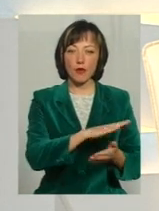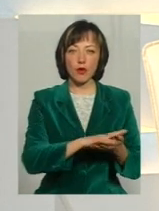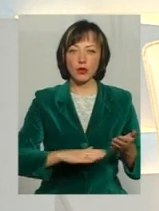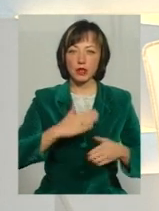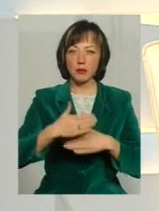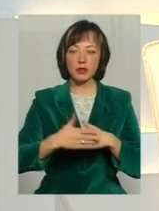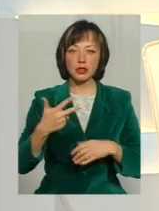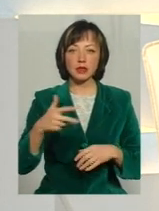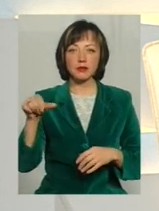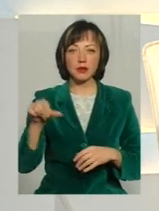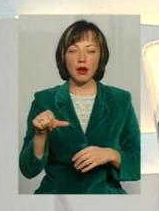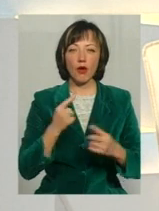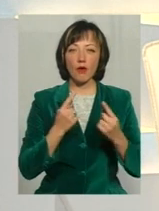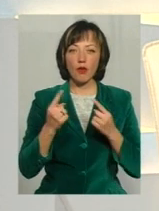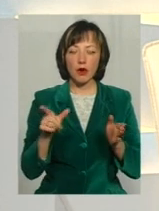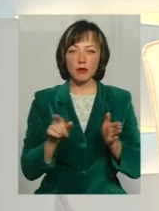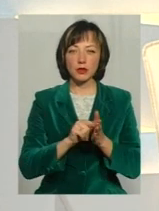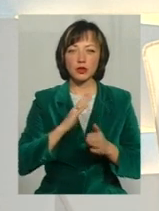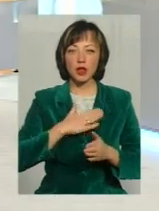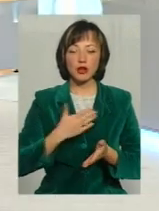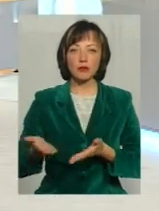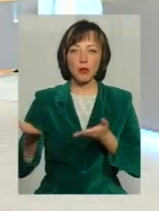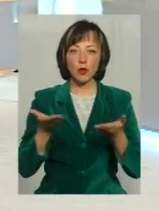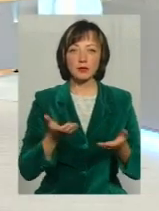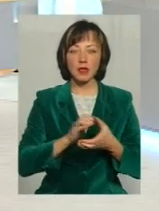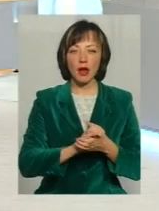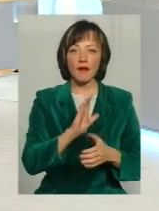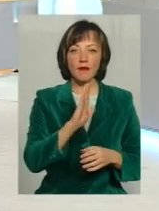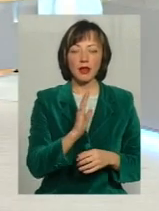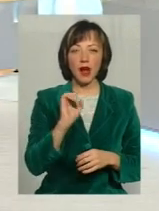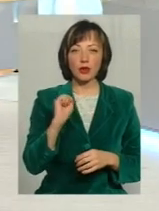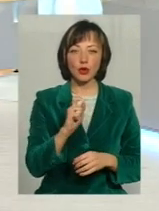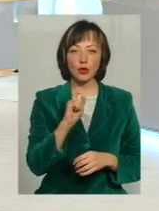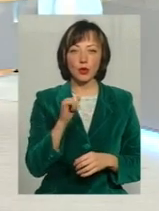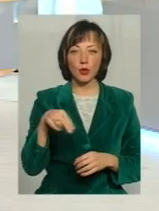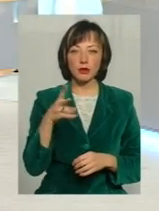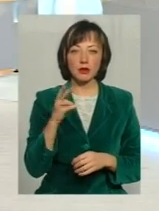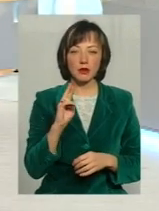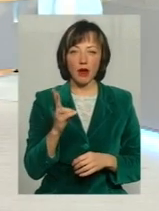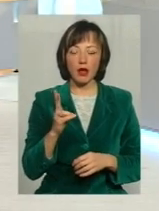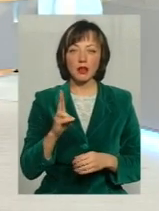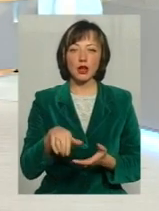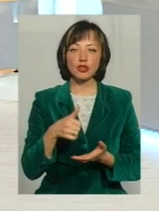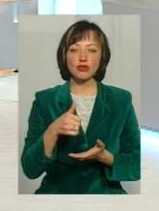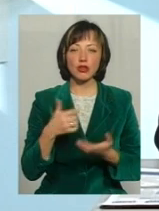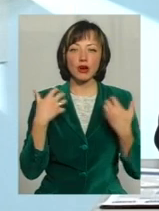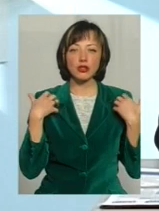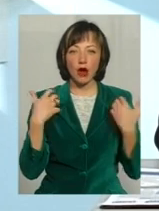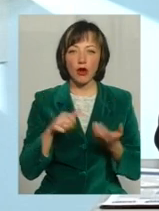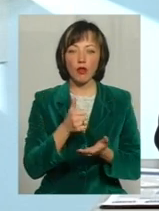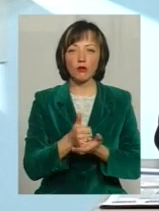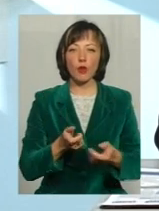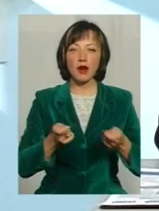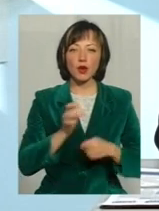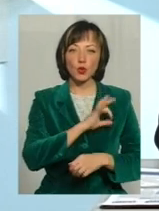найближчих півгодини говоримо із нашим гостем Знайомтеся, Віктор Анатолійович Худняк, начальник головного теруправління і юстиції в Хмельницькій області